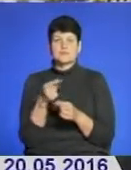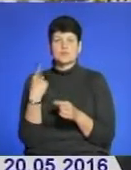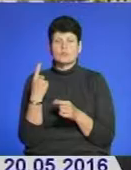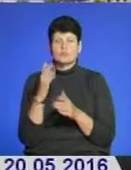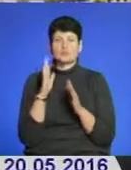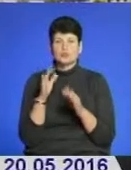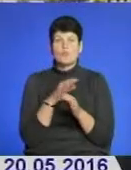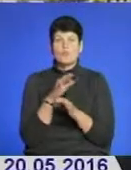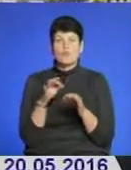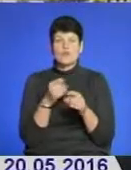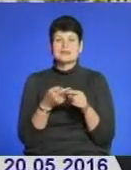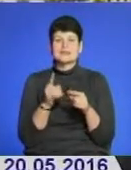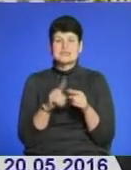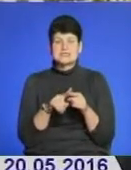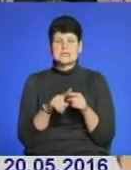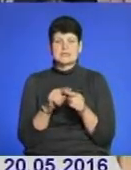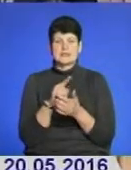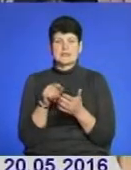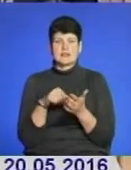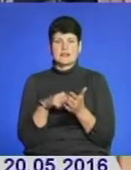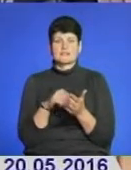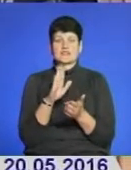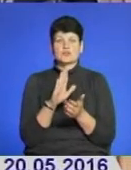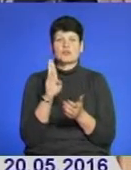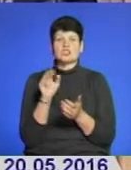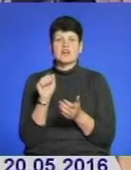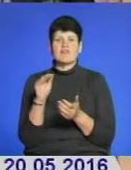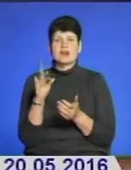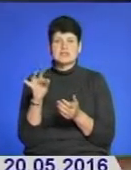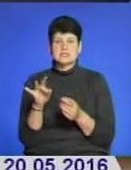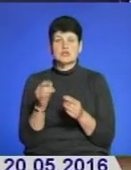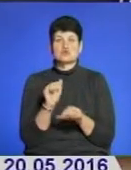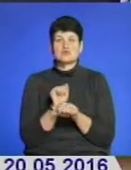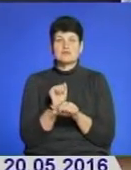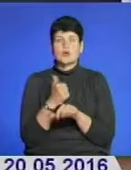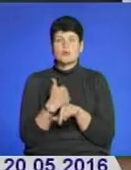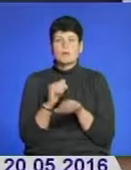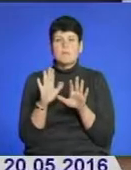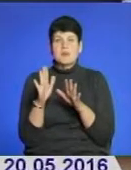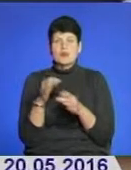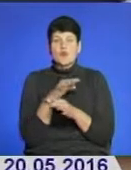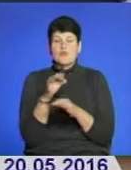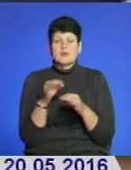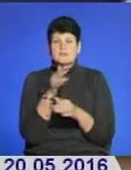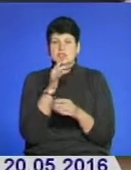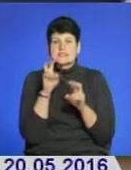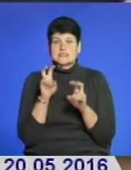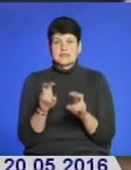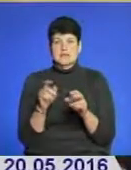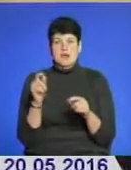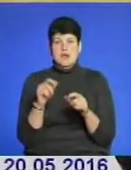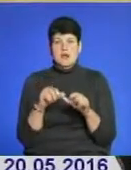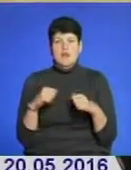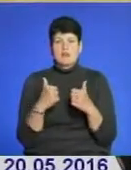будемо обговорювати ці нагальні питання. Віктор Шафранський зупинився на головних моментах, які обговорили під час засідання колегії.